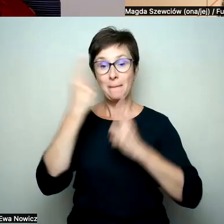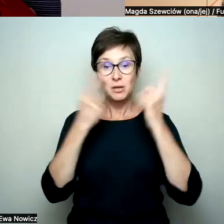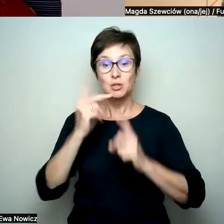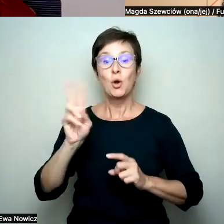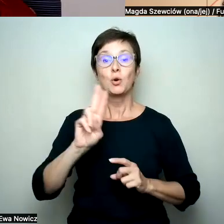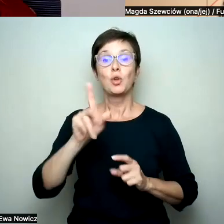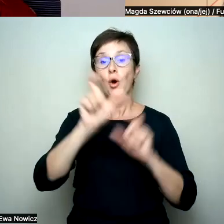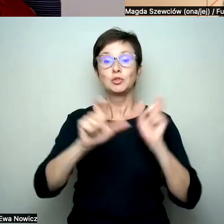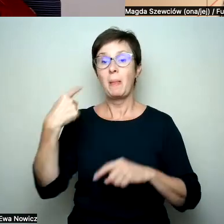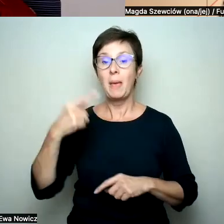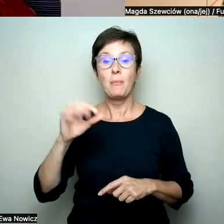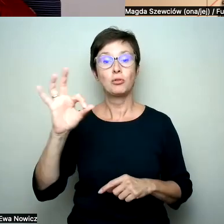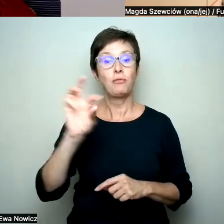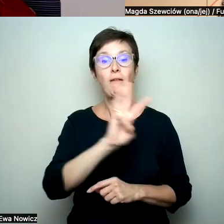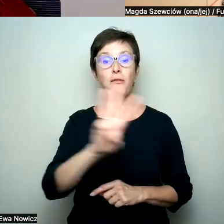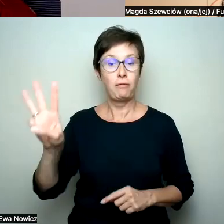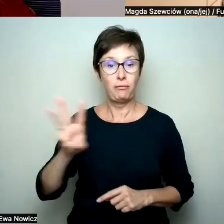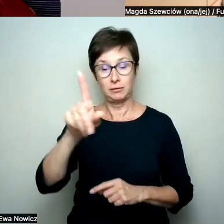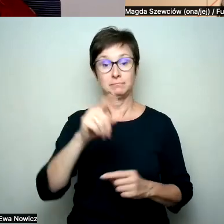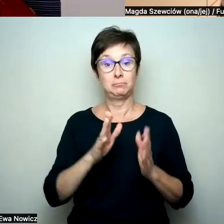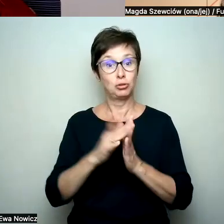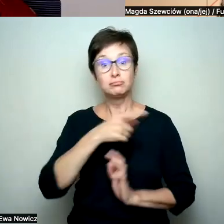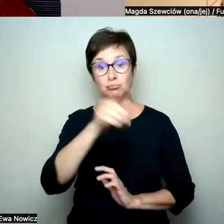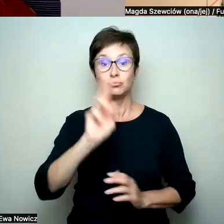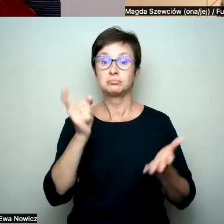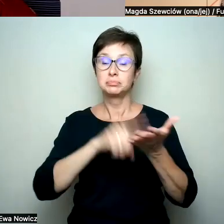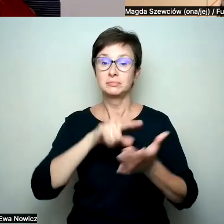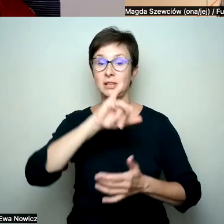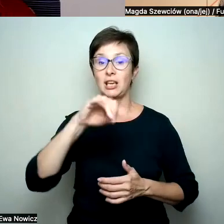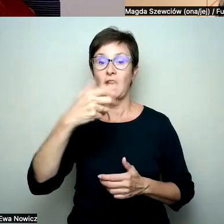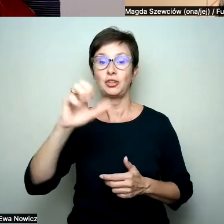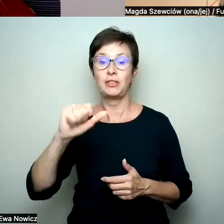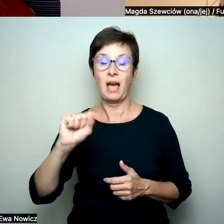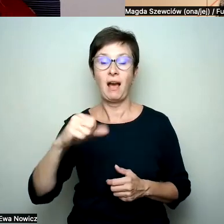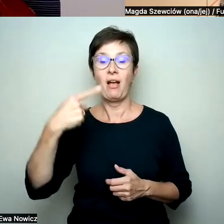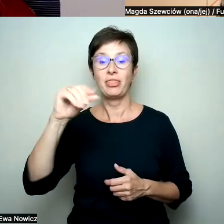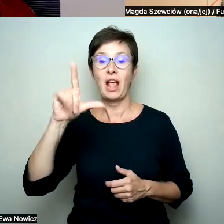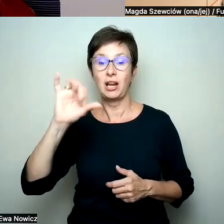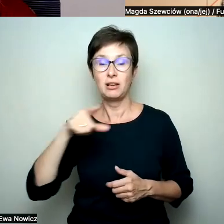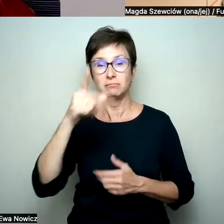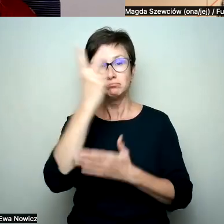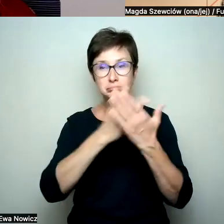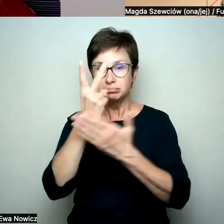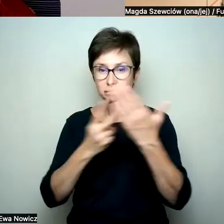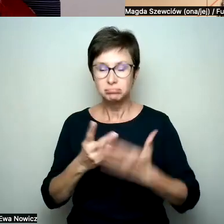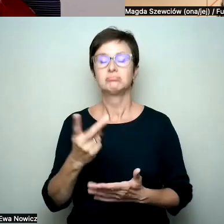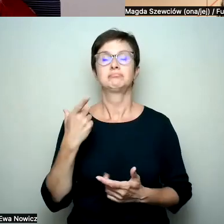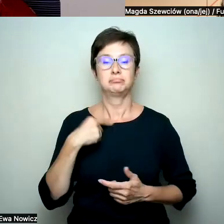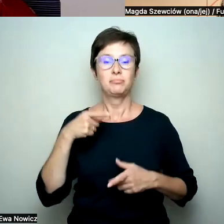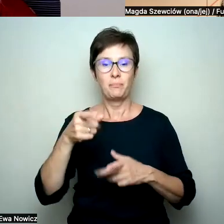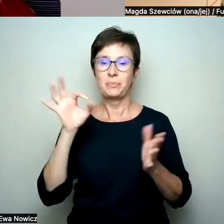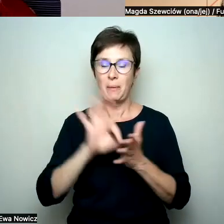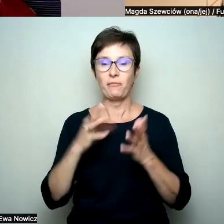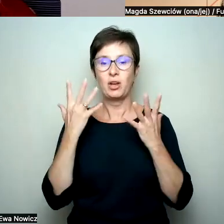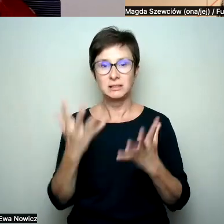na Twojej stronie, jak wejdziecie na Janina Daily, przeczytacie kilka artykułów, to będziecie chcieć od razu